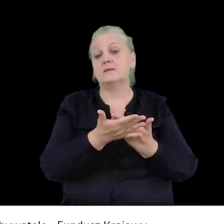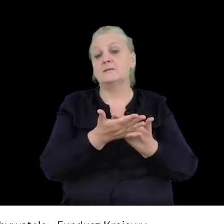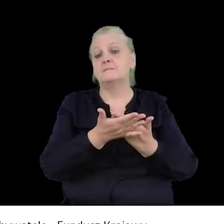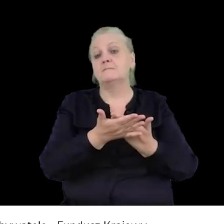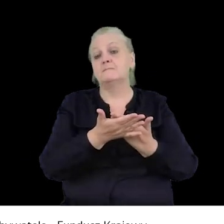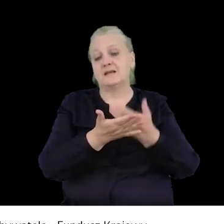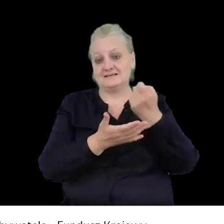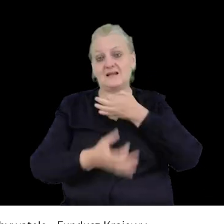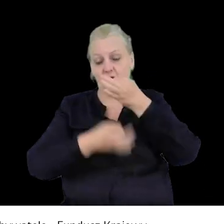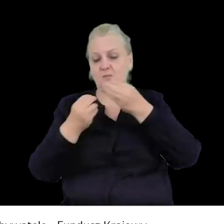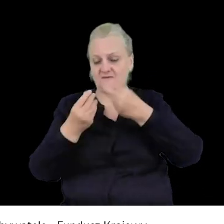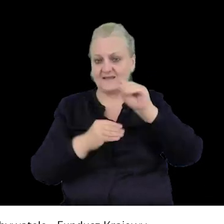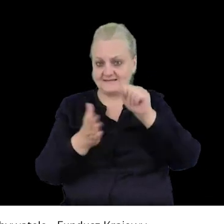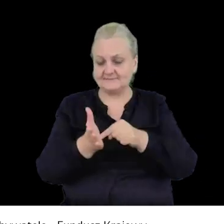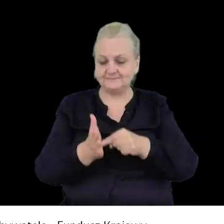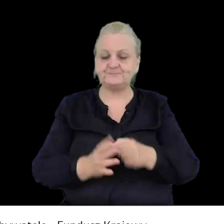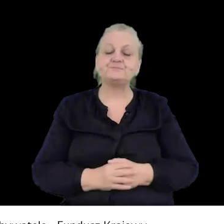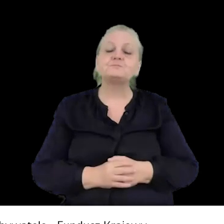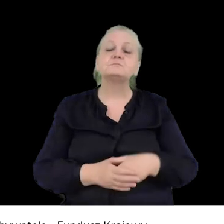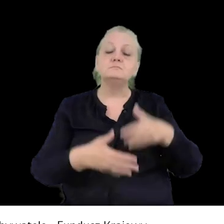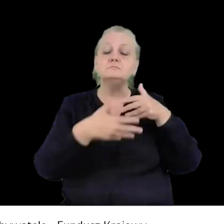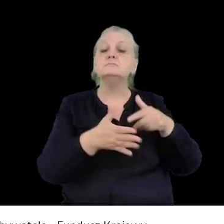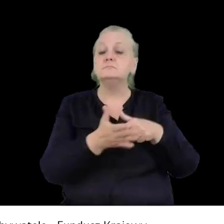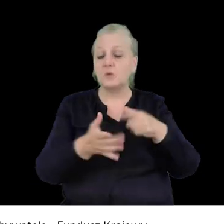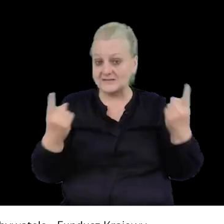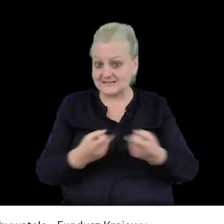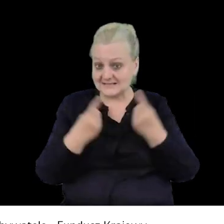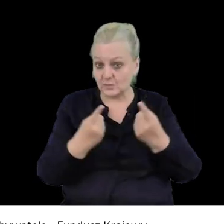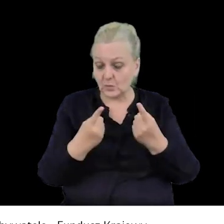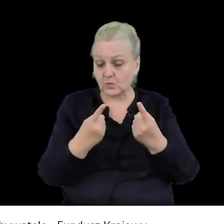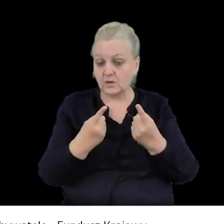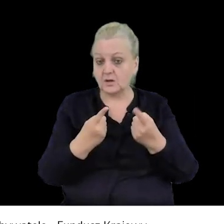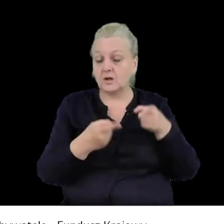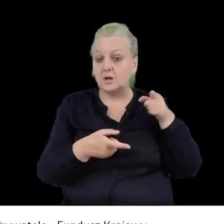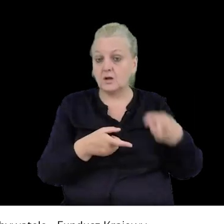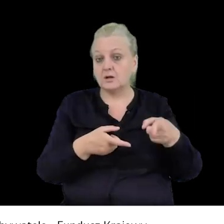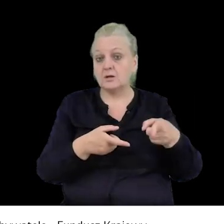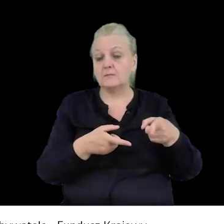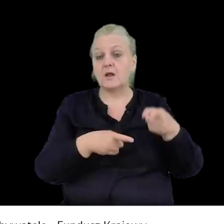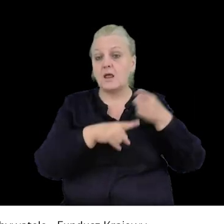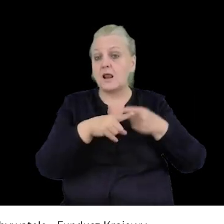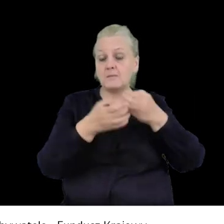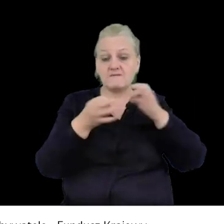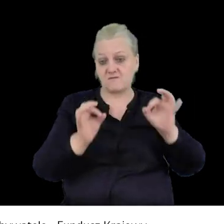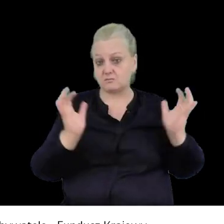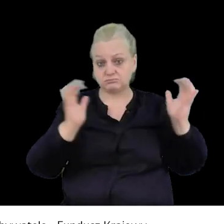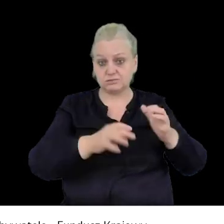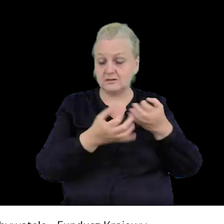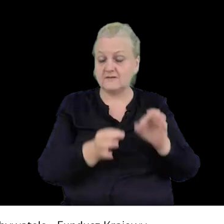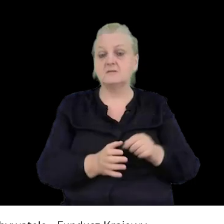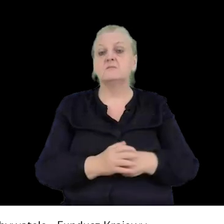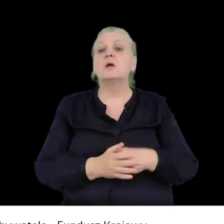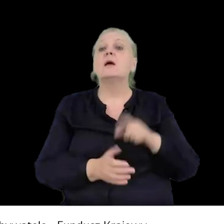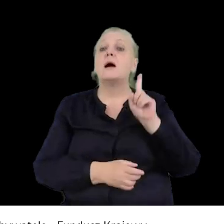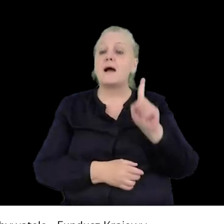których będę mówić za chwilę trochę dłużej, to w takim przypadku kontra jest cały czas elementem wolności zgromadzeń, tak długo,